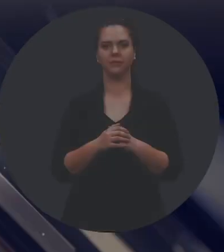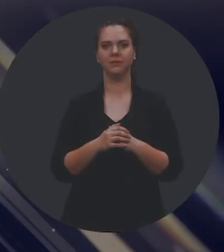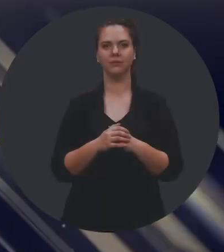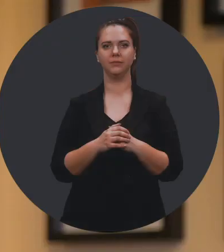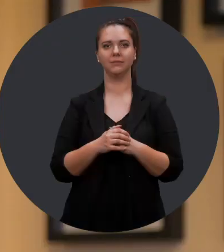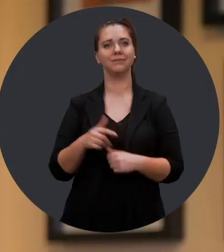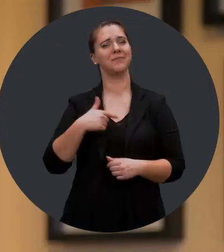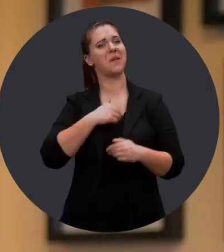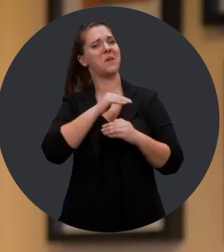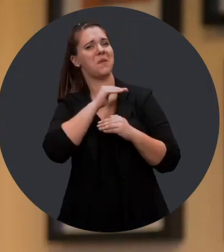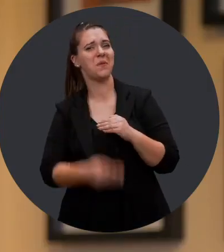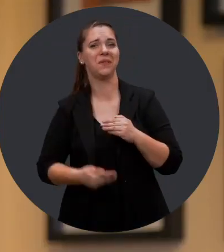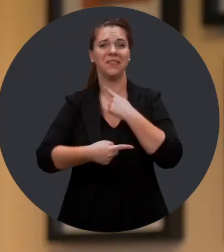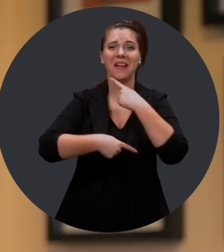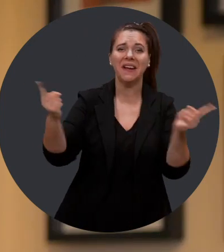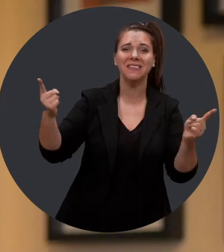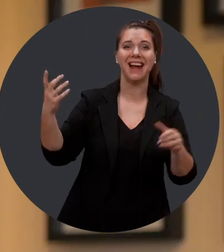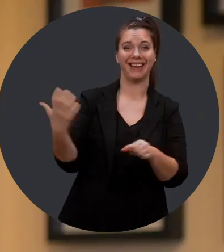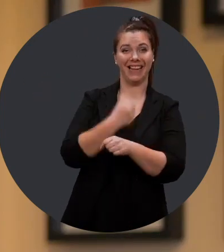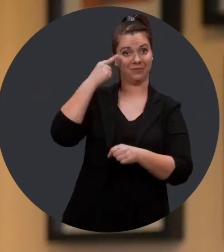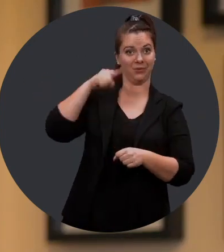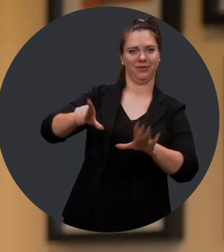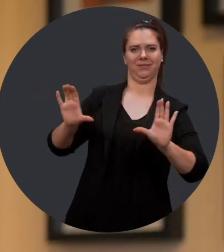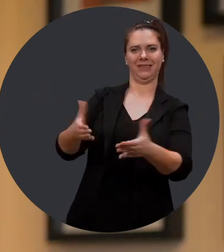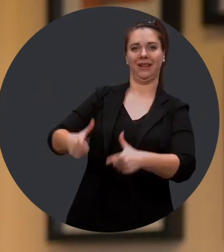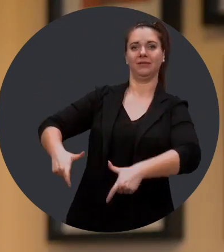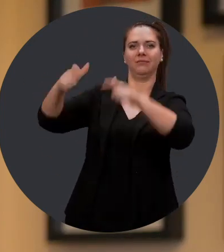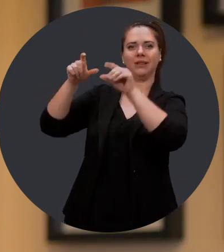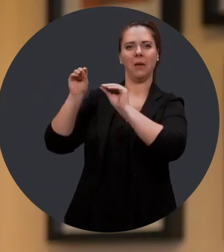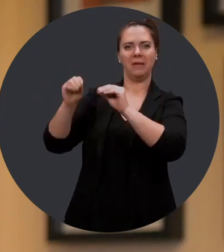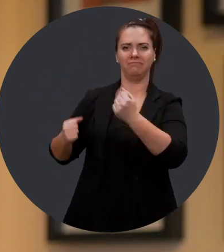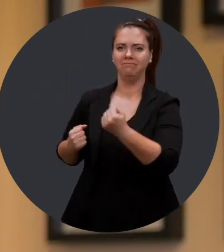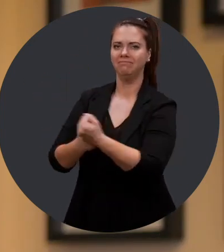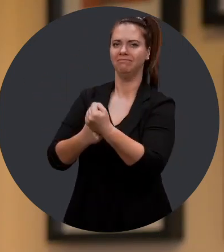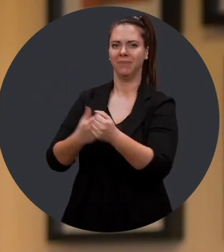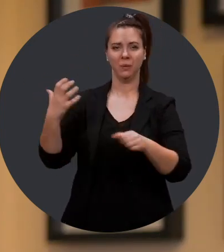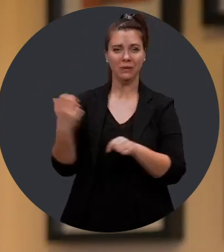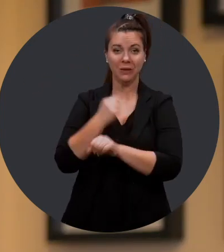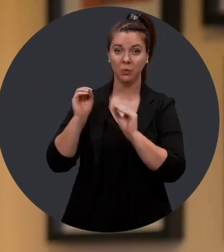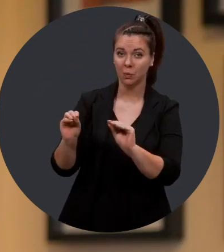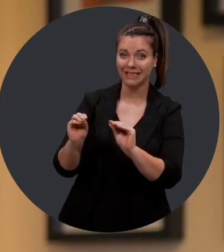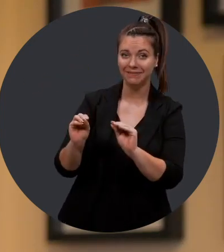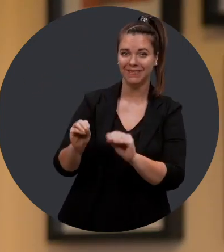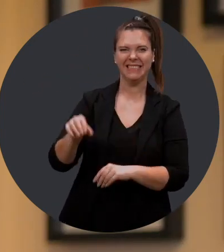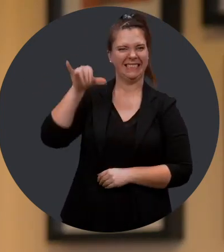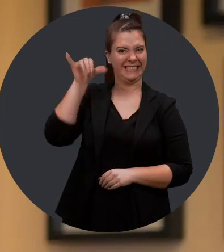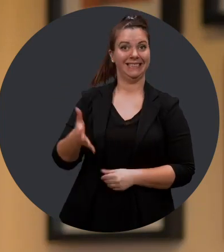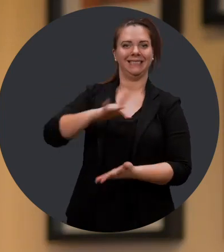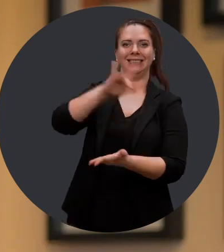Je suis heureux de vous annoncer que le lauréat de la catégorie « Établissement d'enseignement soutenant la réussite éducative